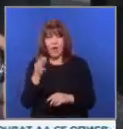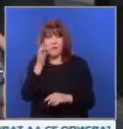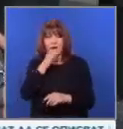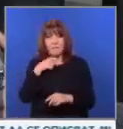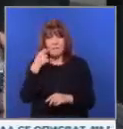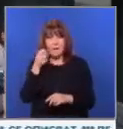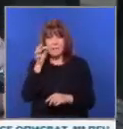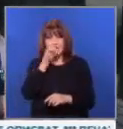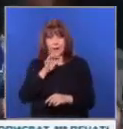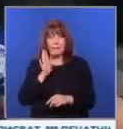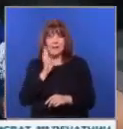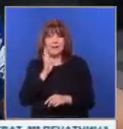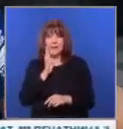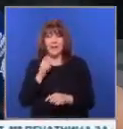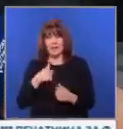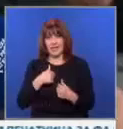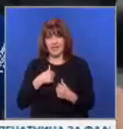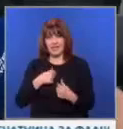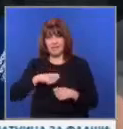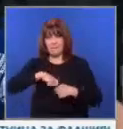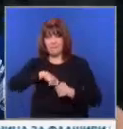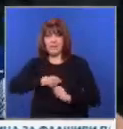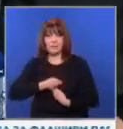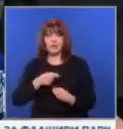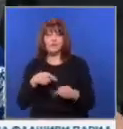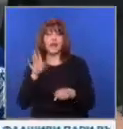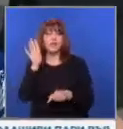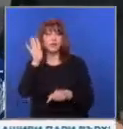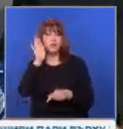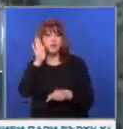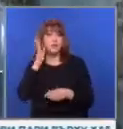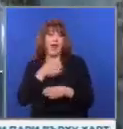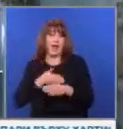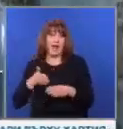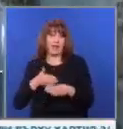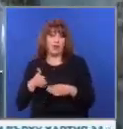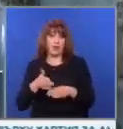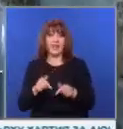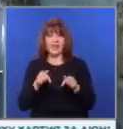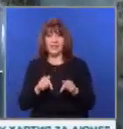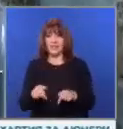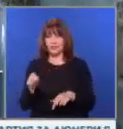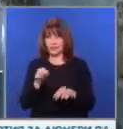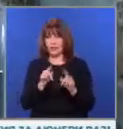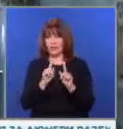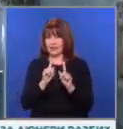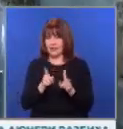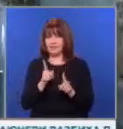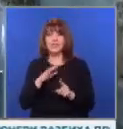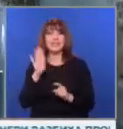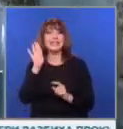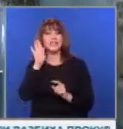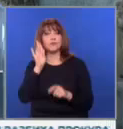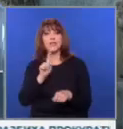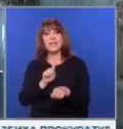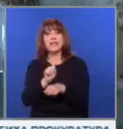него. И ние сме принудени, как казвам, това нещо да го слушаме постоянно. На днешното заседание трябваше да бъдат изслушени